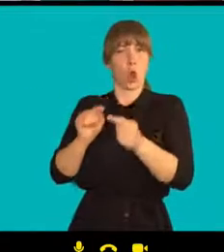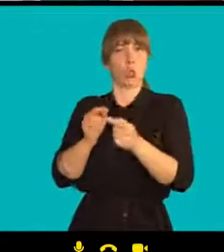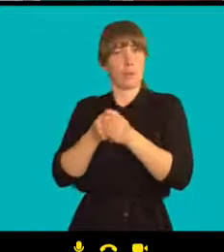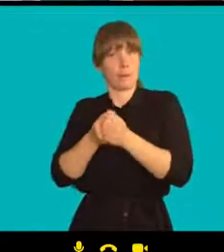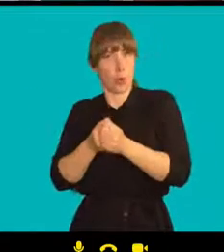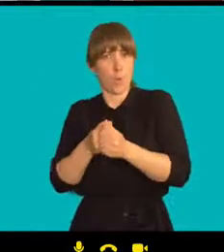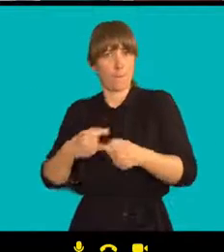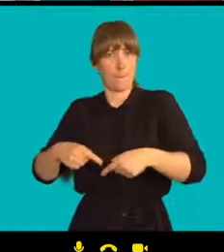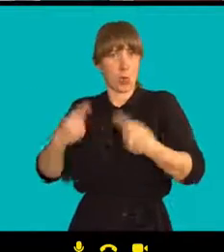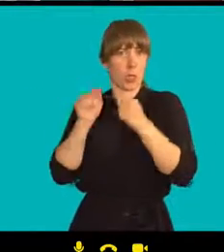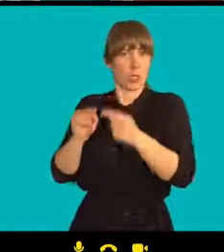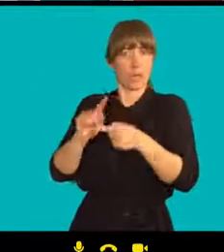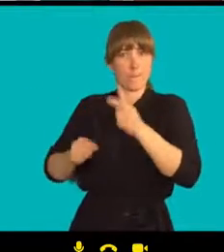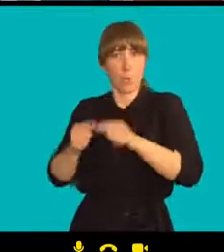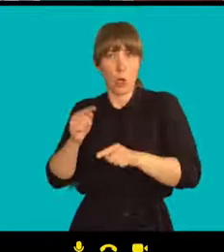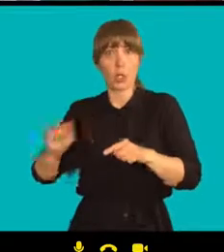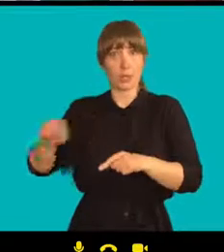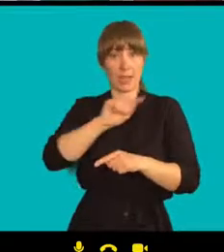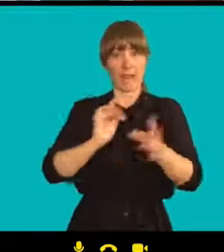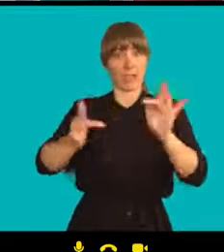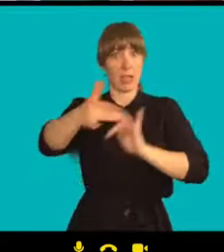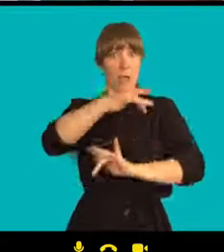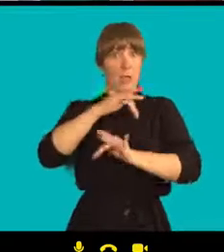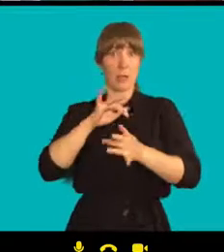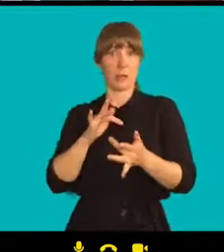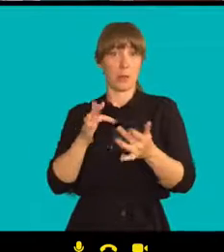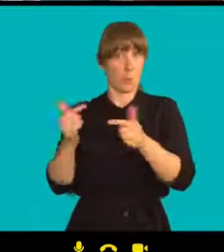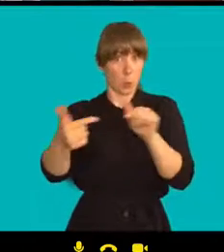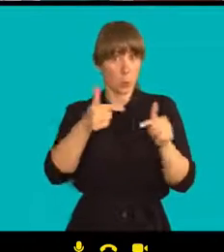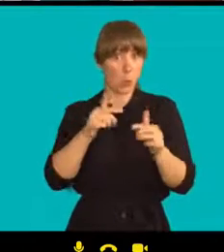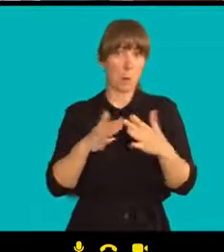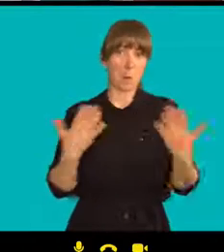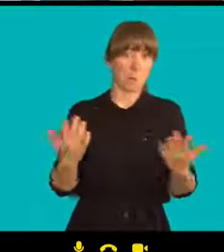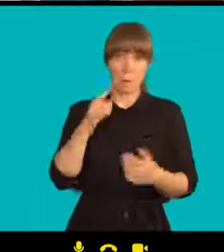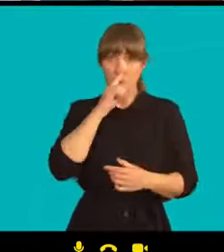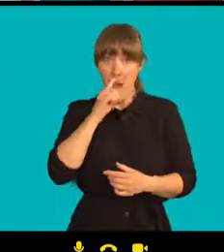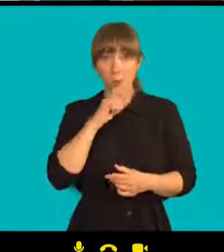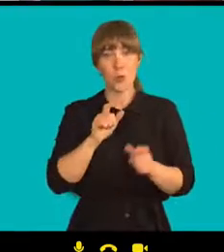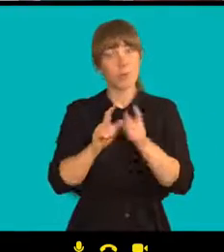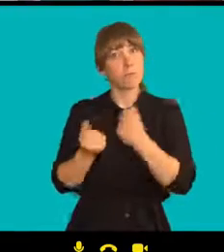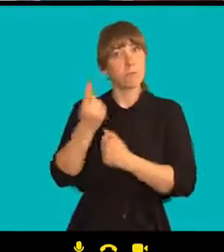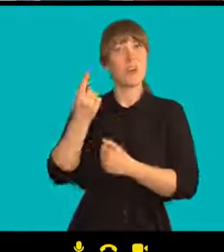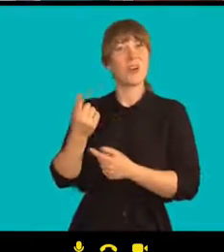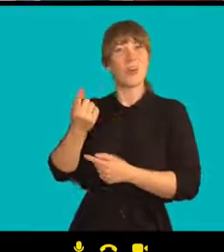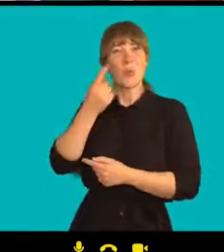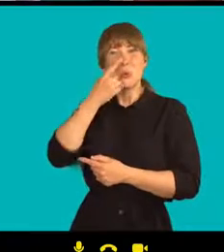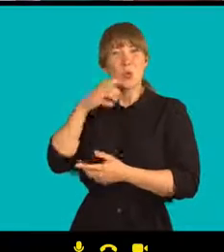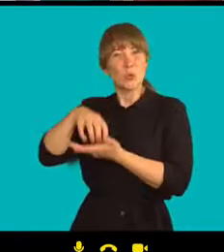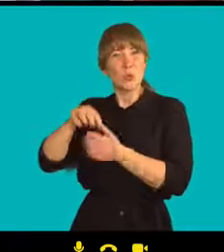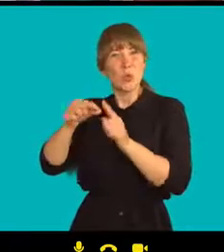neměly pomáhat i kolikrát víc? Jestli to, že vás podpořili Pussy Riot, nebylo vlastně v něčem ojedinělé?